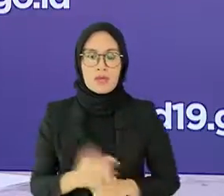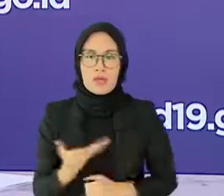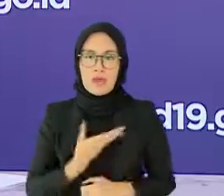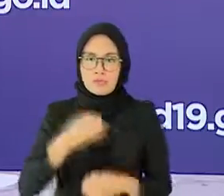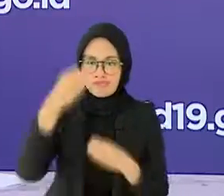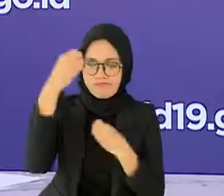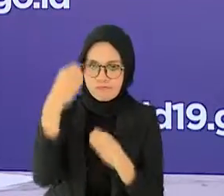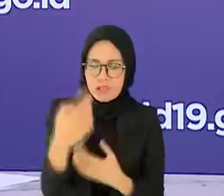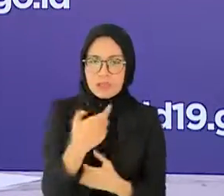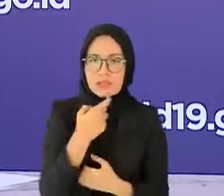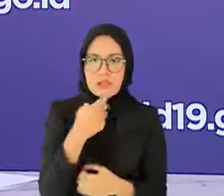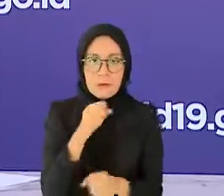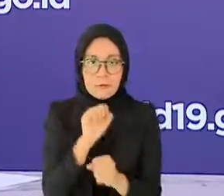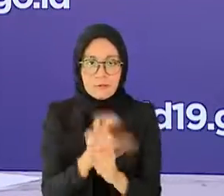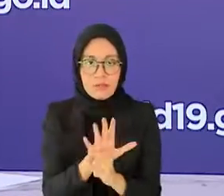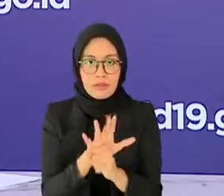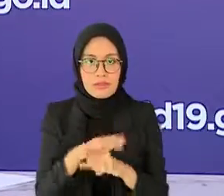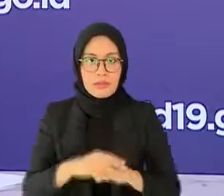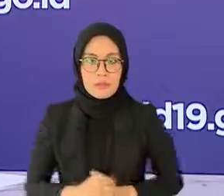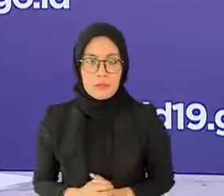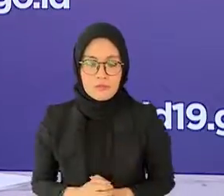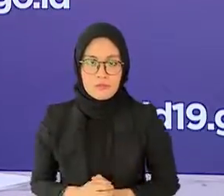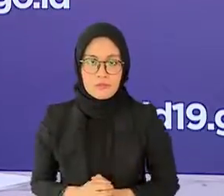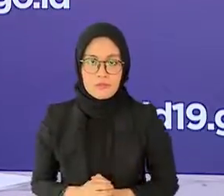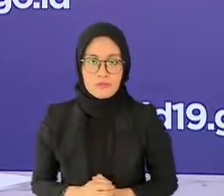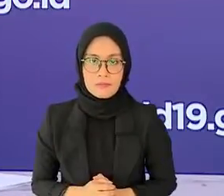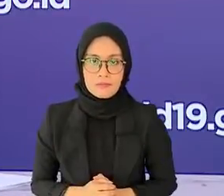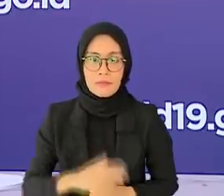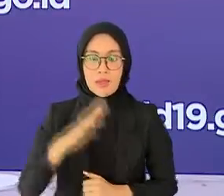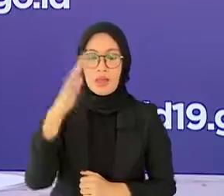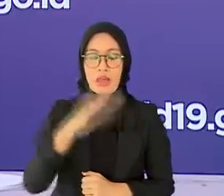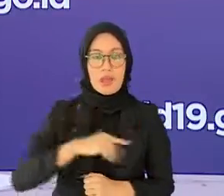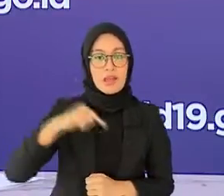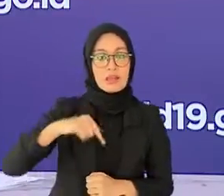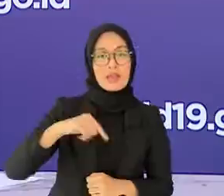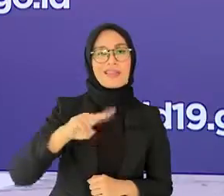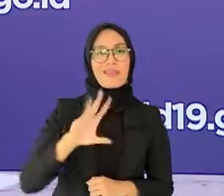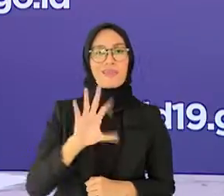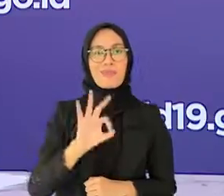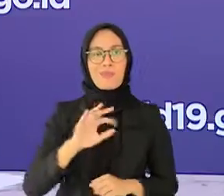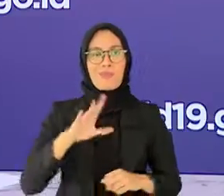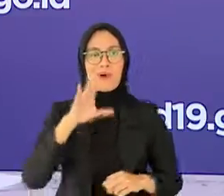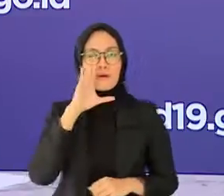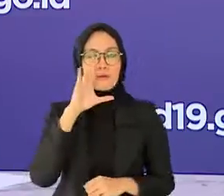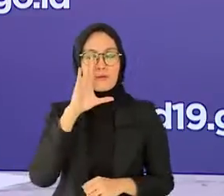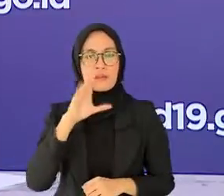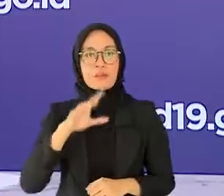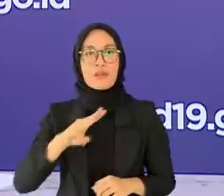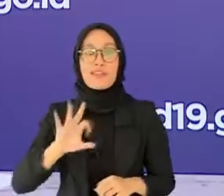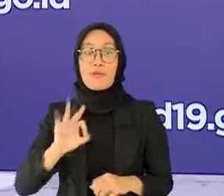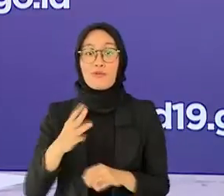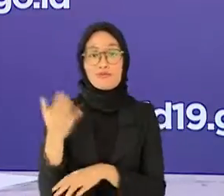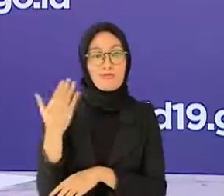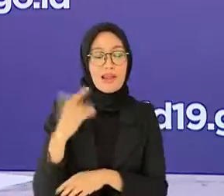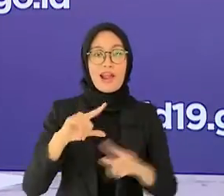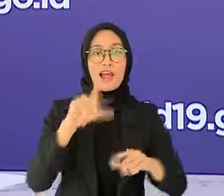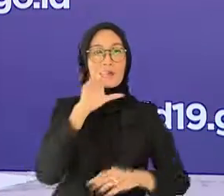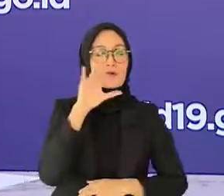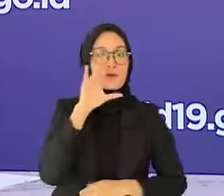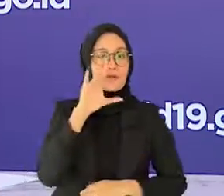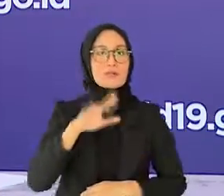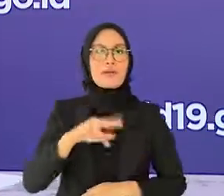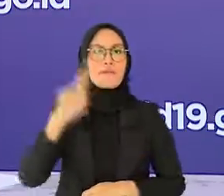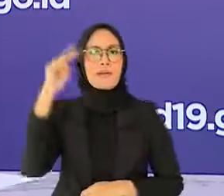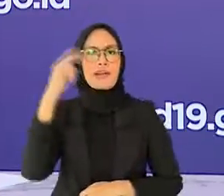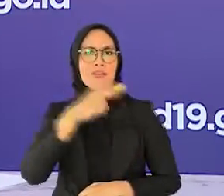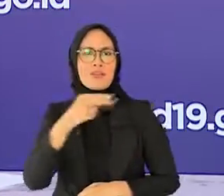terkini terkait COVID-19 pada hari Senin 30 Agustus 2021 pemerintah Indonesia secara